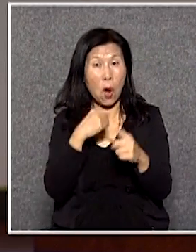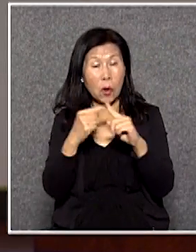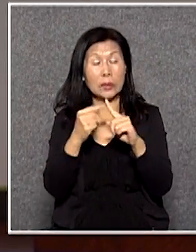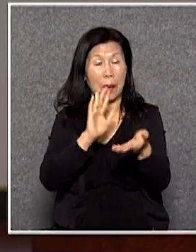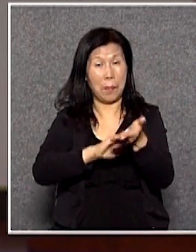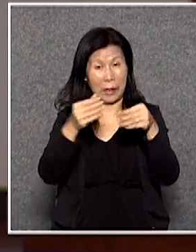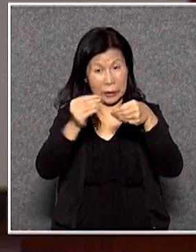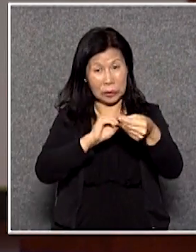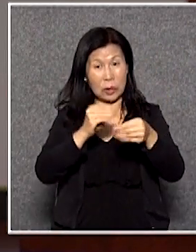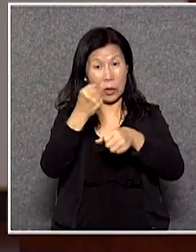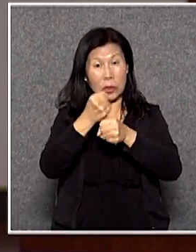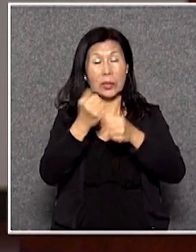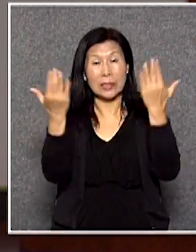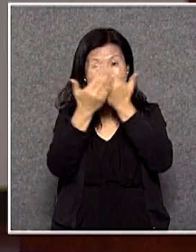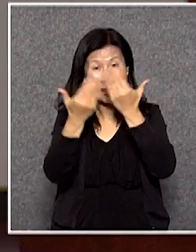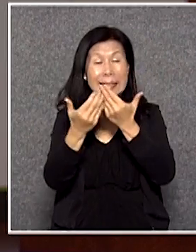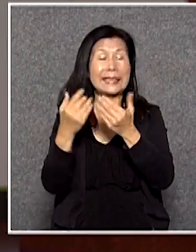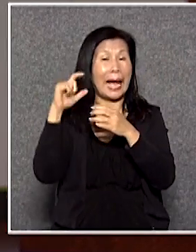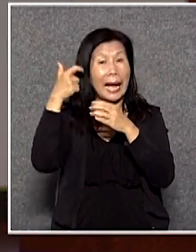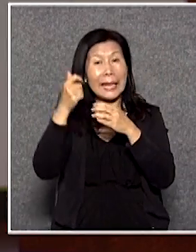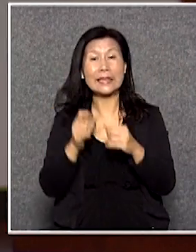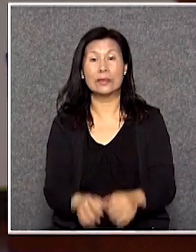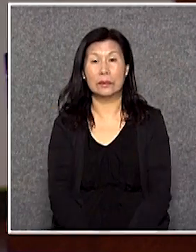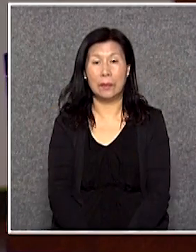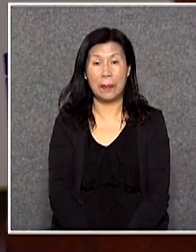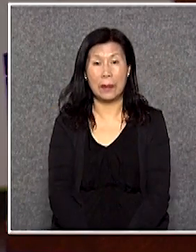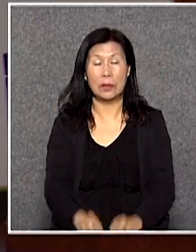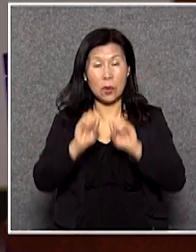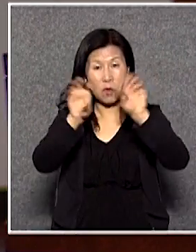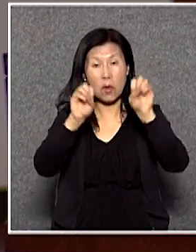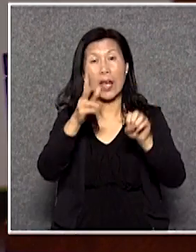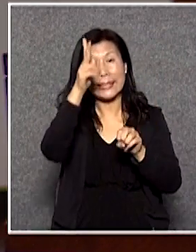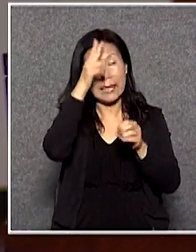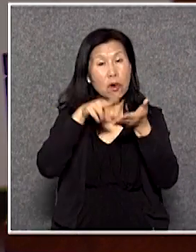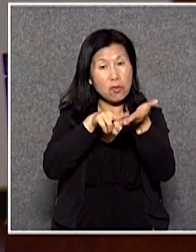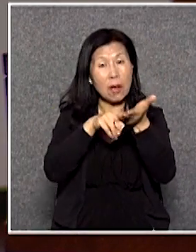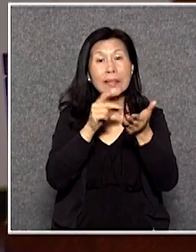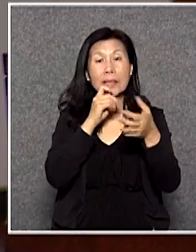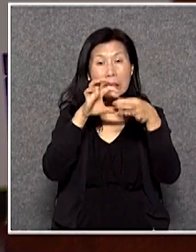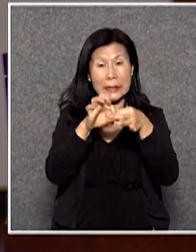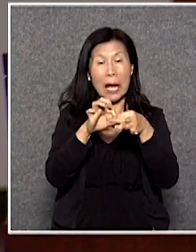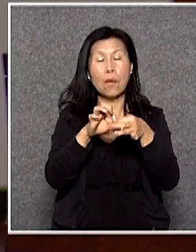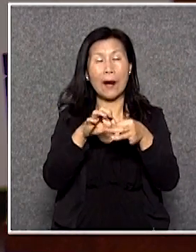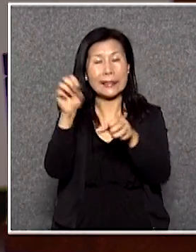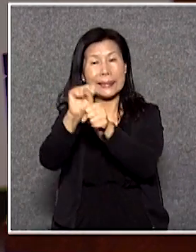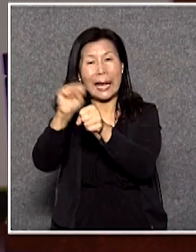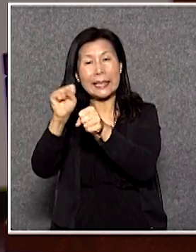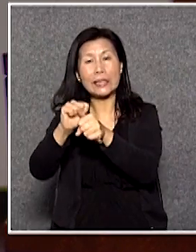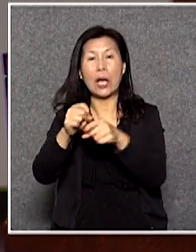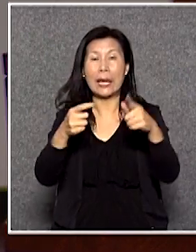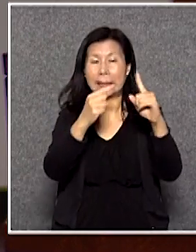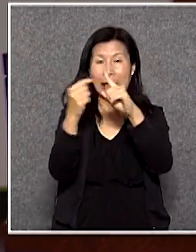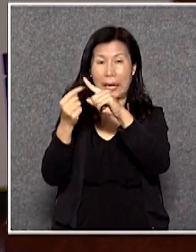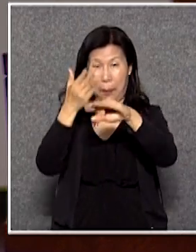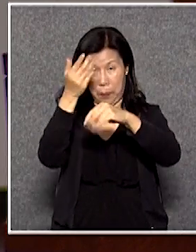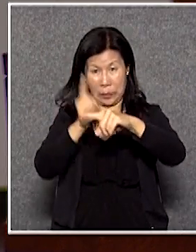宣傳的工作例如在電台、電視台去發放政府的訊息和其他有效的渠道加強公眾對這個計劃